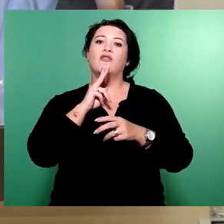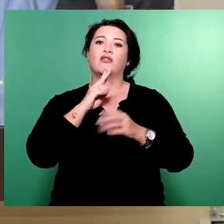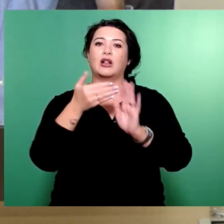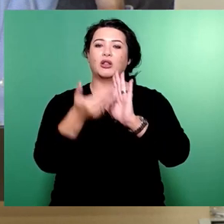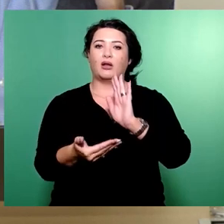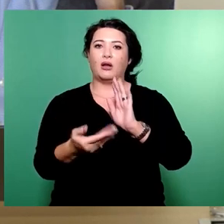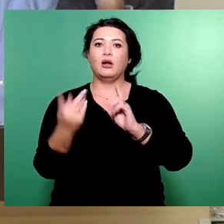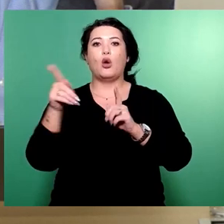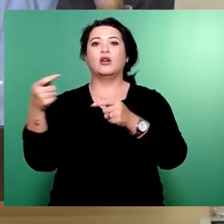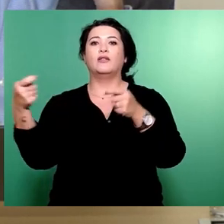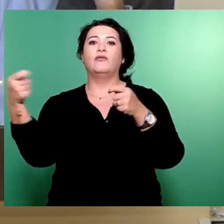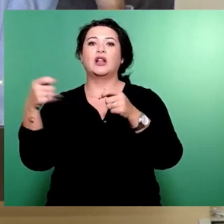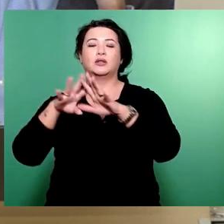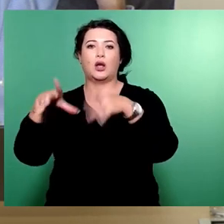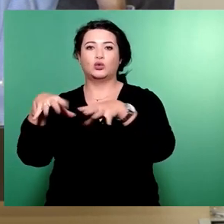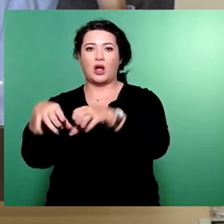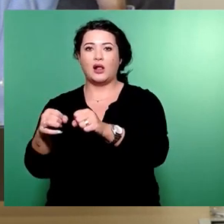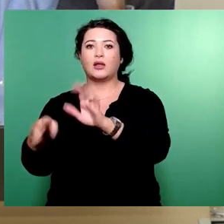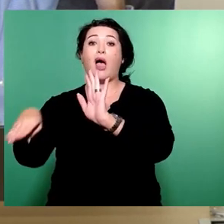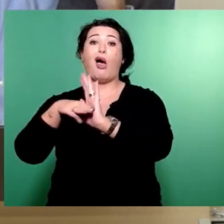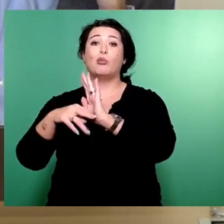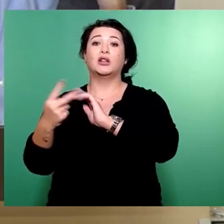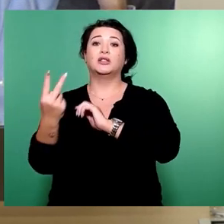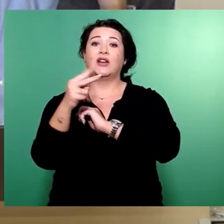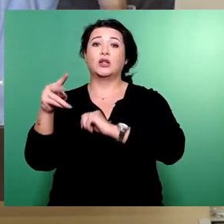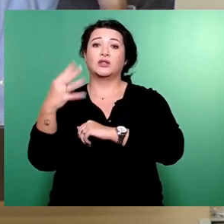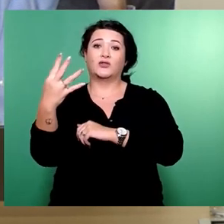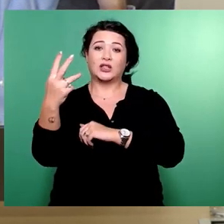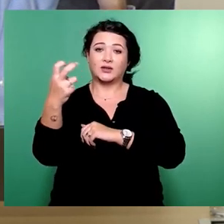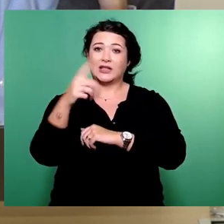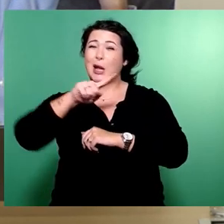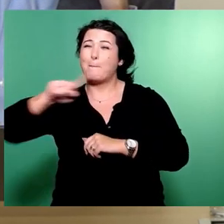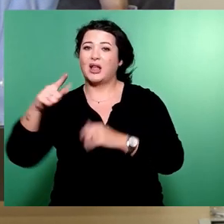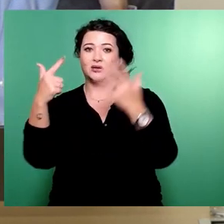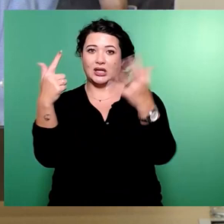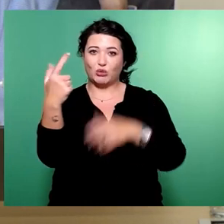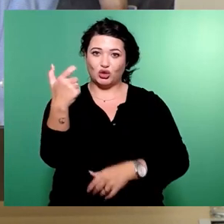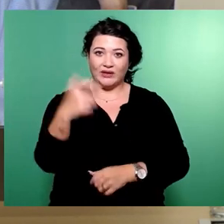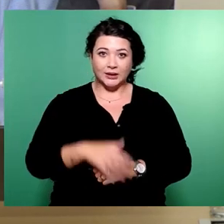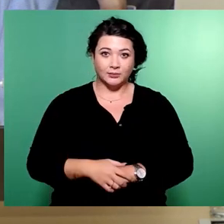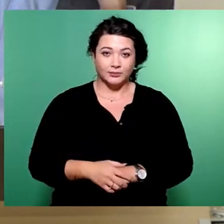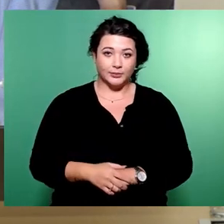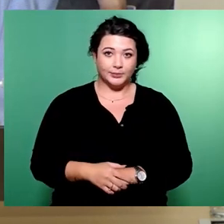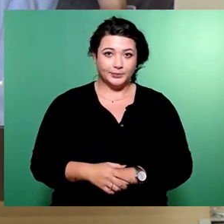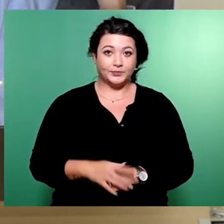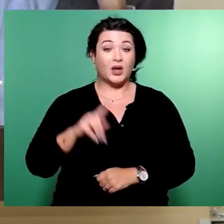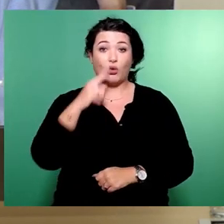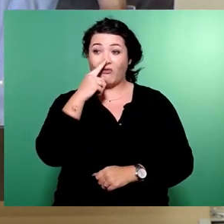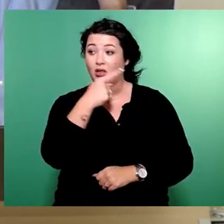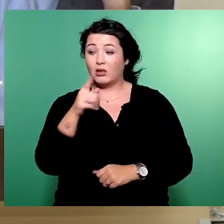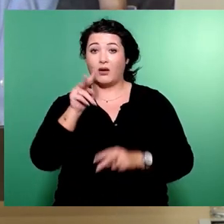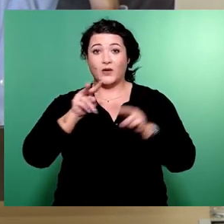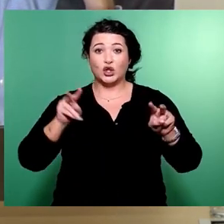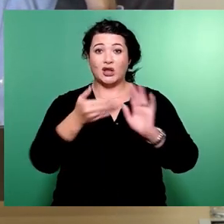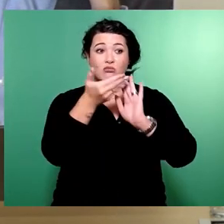in den Jahren ab 2024 bis 2027. Auch wenn die Beträge im Verhältnis